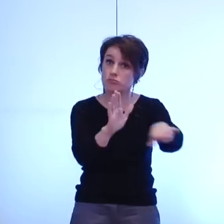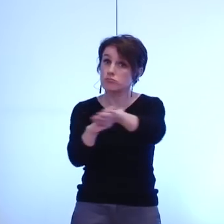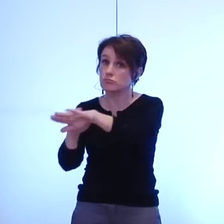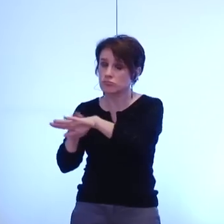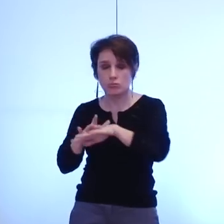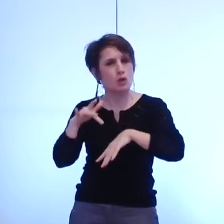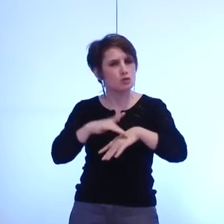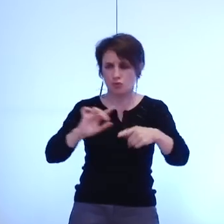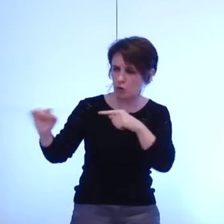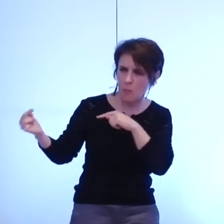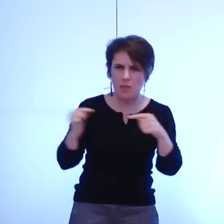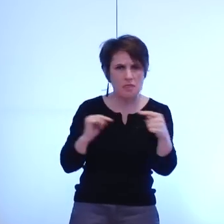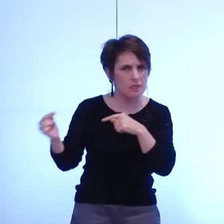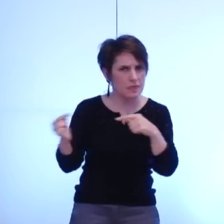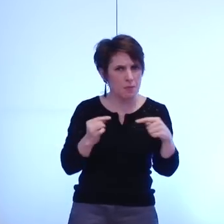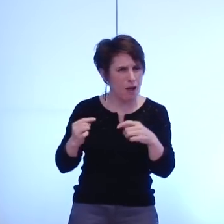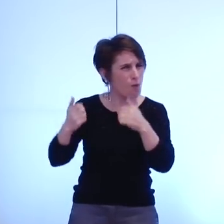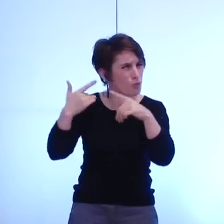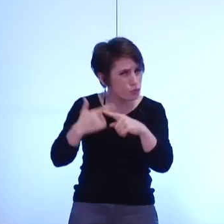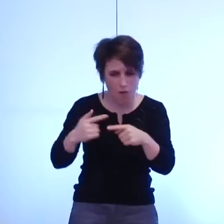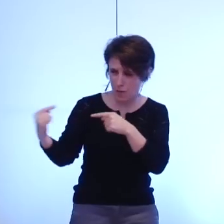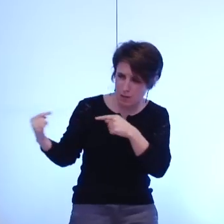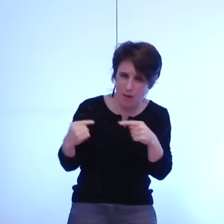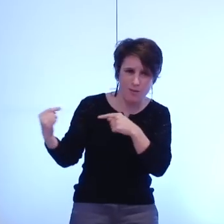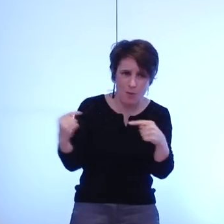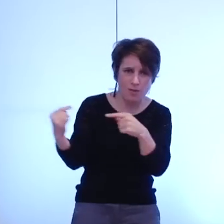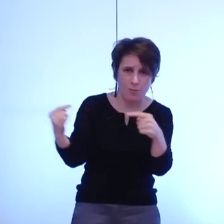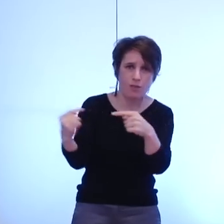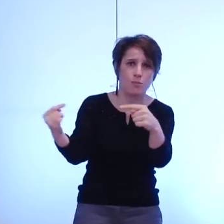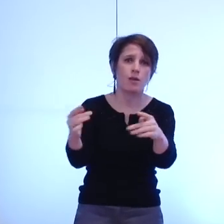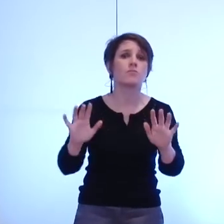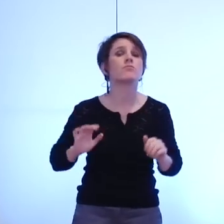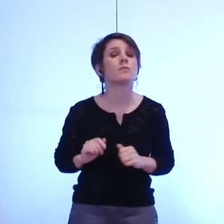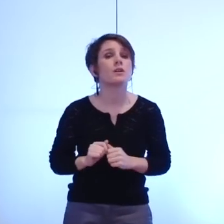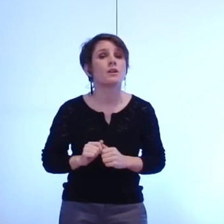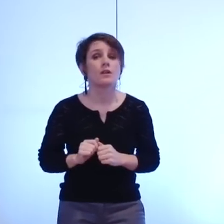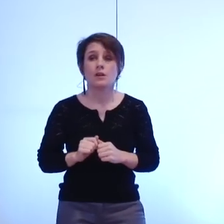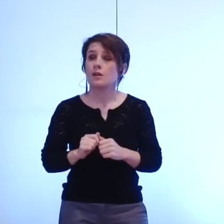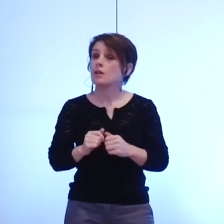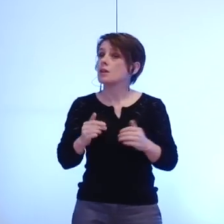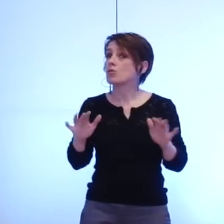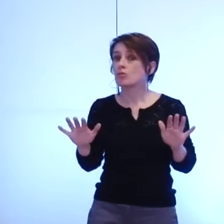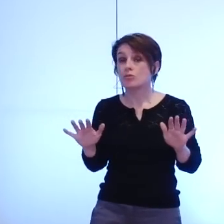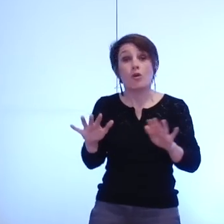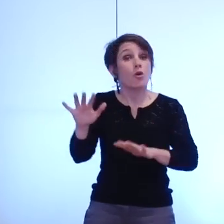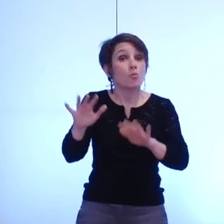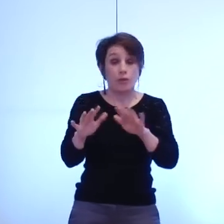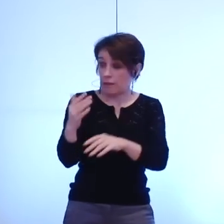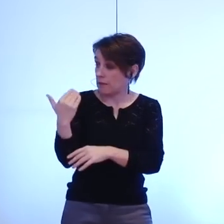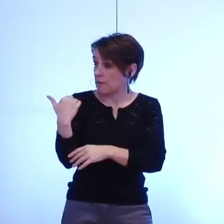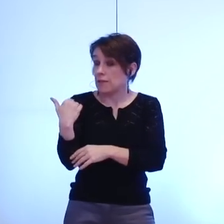été débattue longuement parfois à plusieurs reprises et encore une fois ce n'est pas parce qu'un point d'équilibre a été